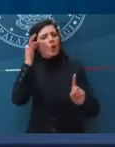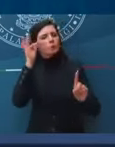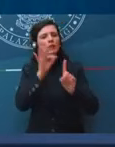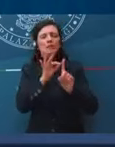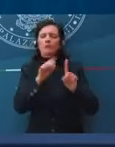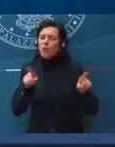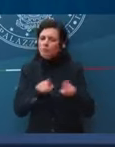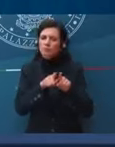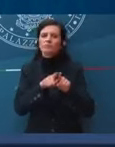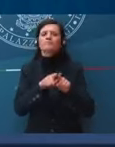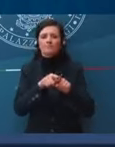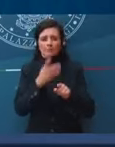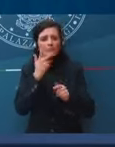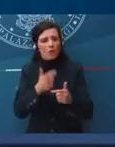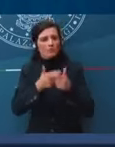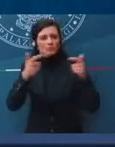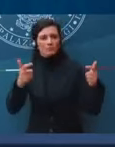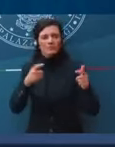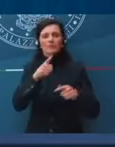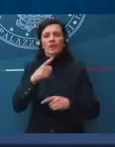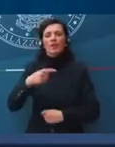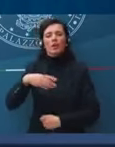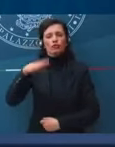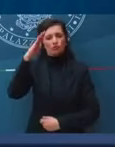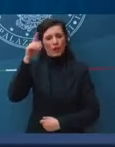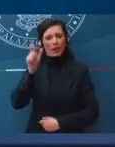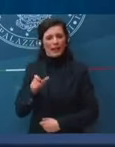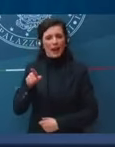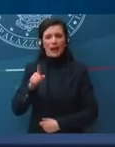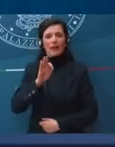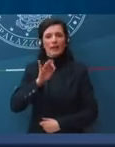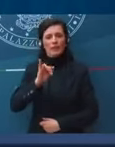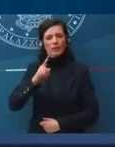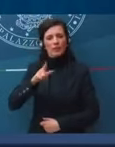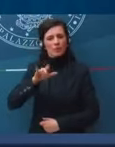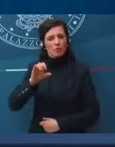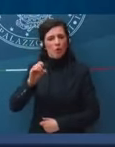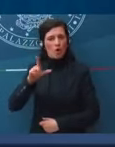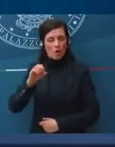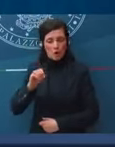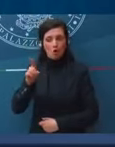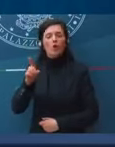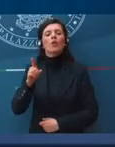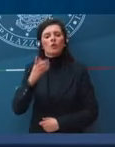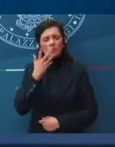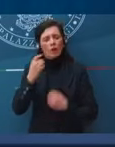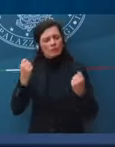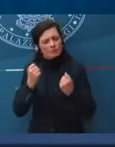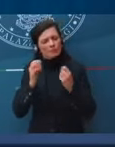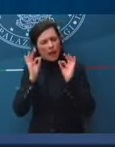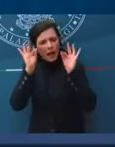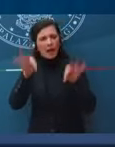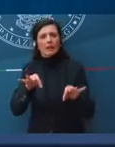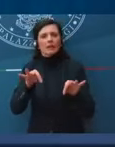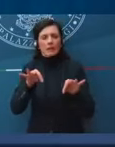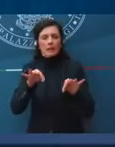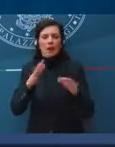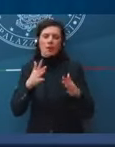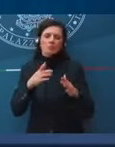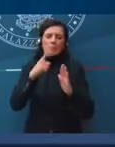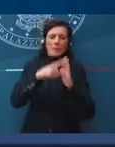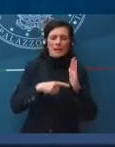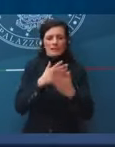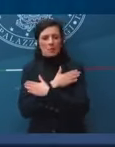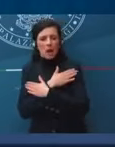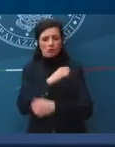è aumentarla. Avete sentito il generale Figliolo esporre il suo piano vaccinale.'obiettivo è portarla anche a cifre più alte in maggio e giugno.